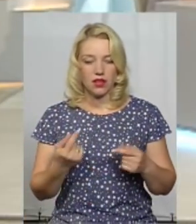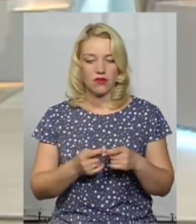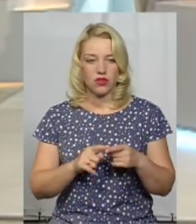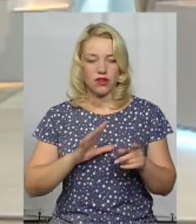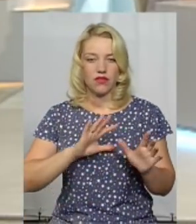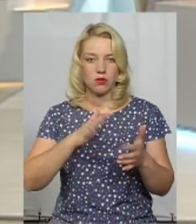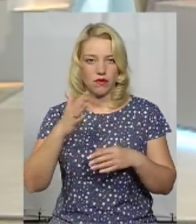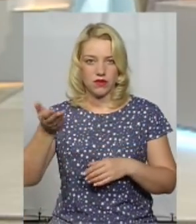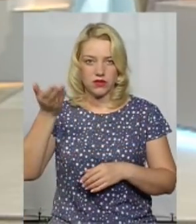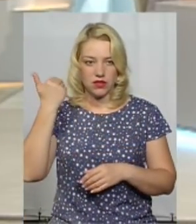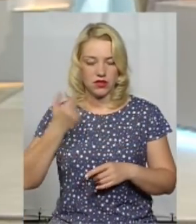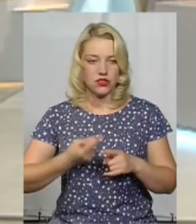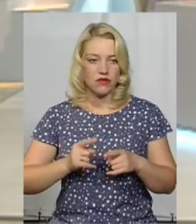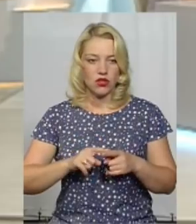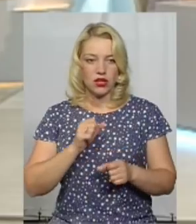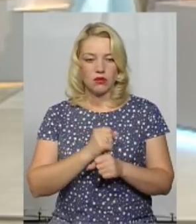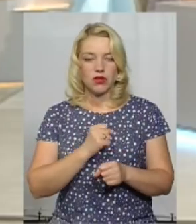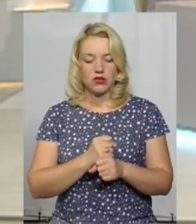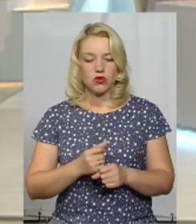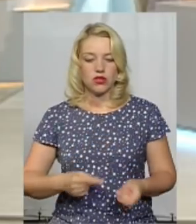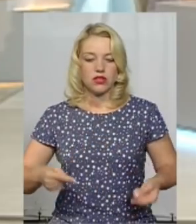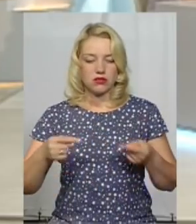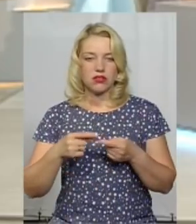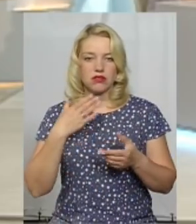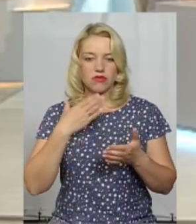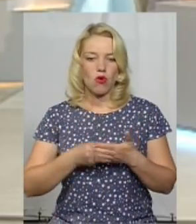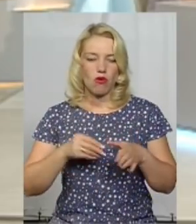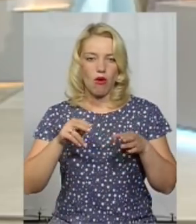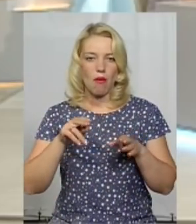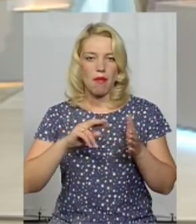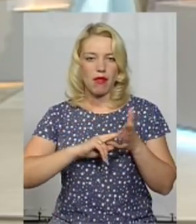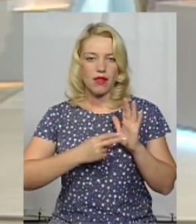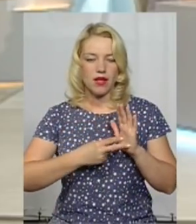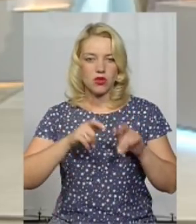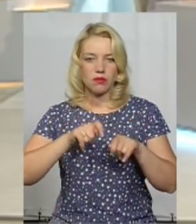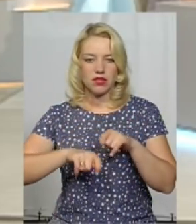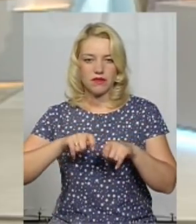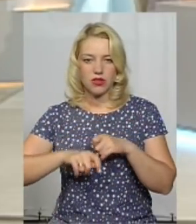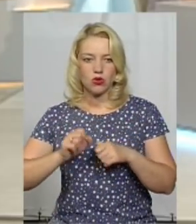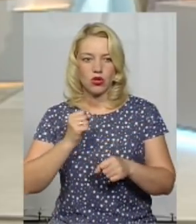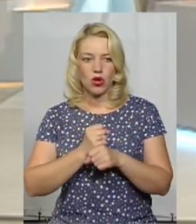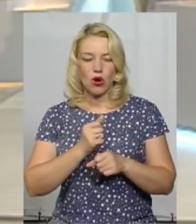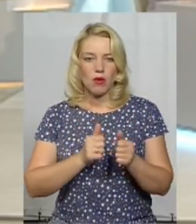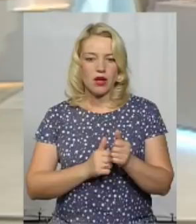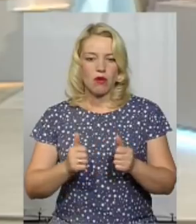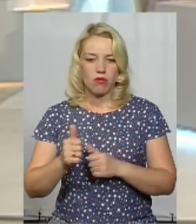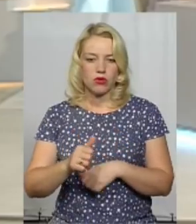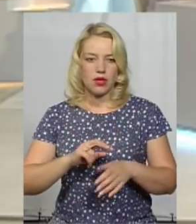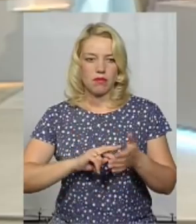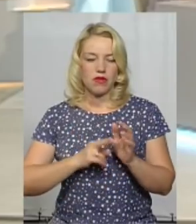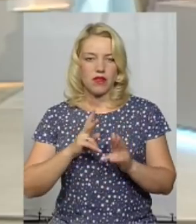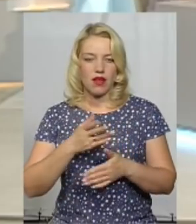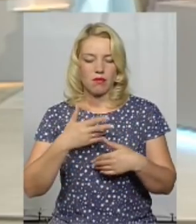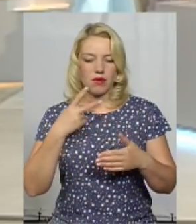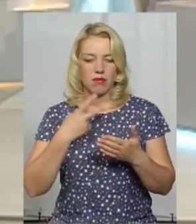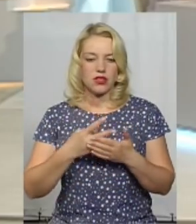вони відбувалися раніше. Вони працюють згідно свого плану перевірок і також роблять позапланові, як ми бачимо. Це позапланові?